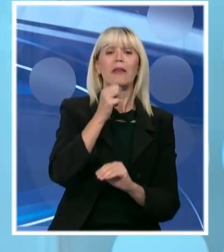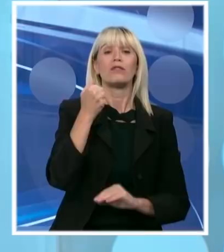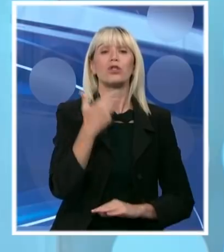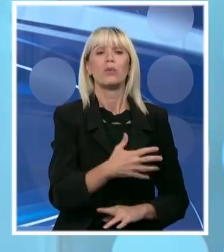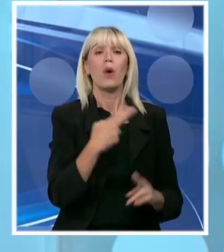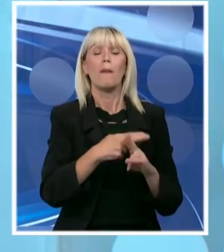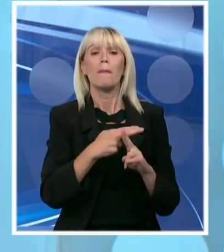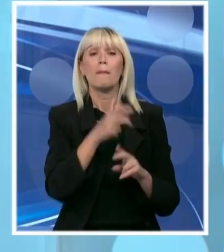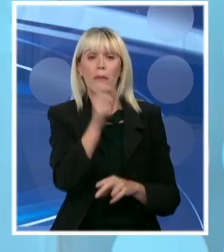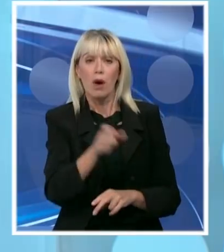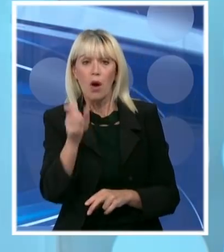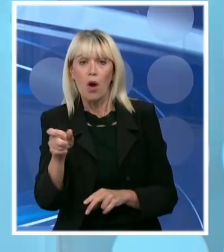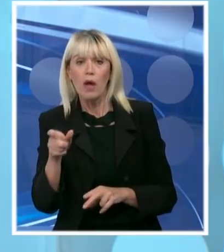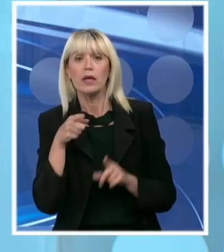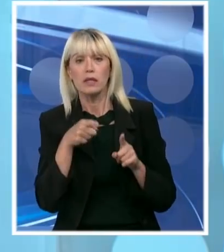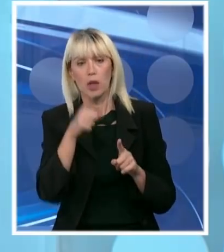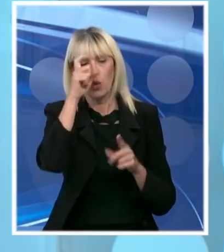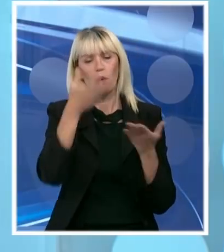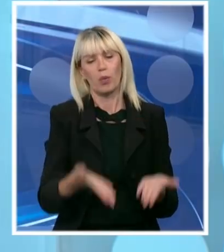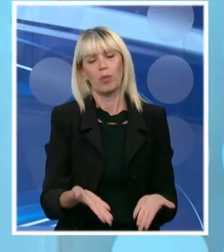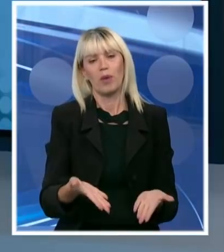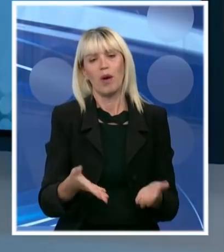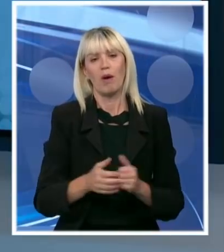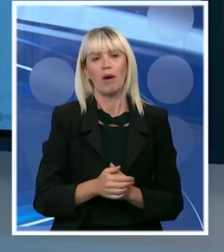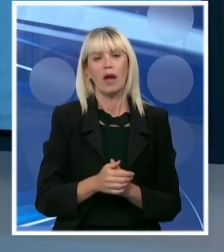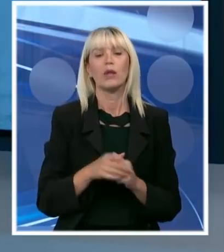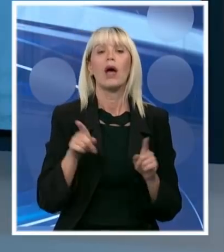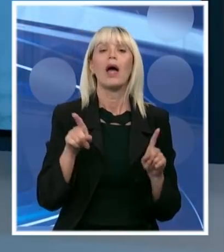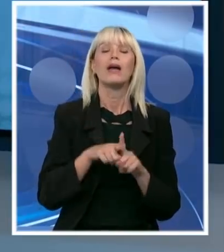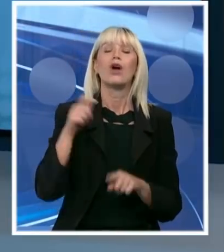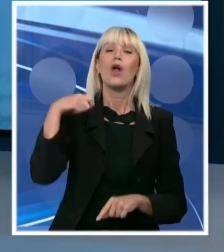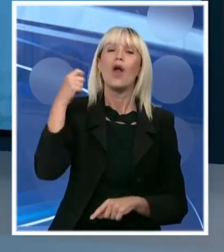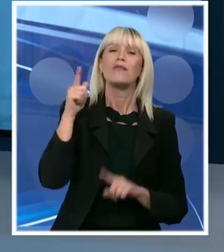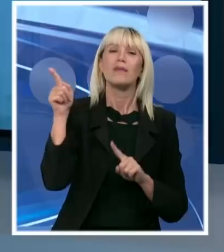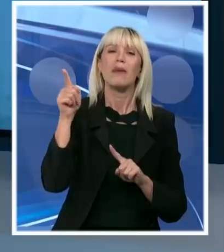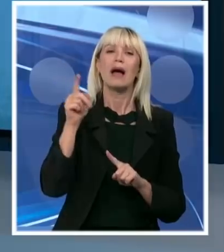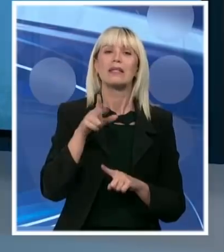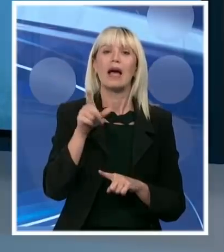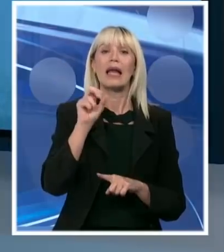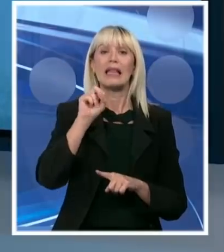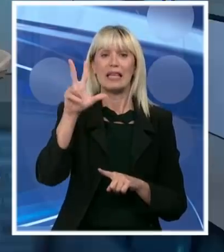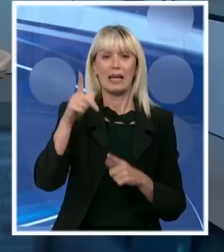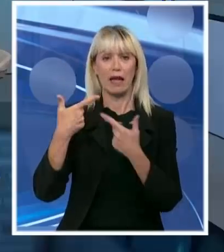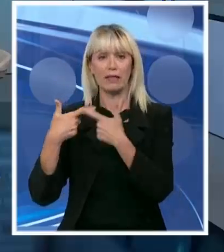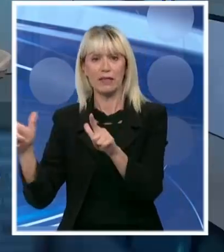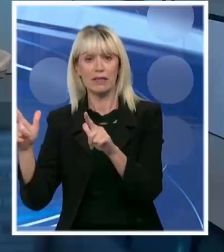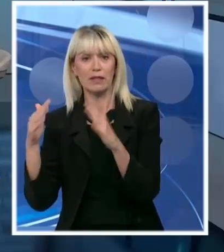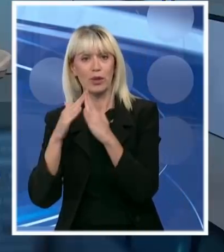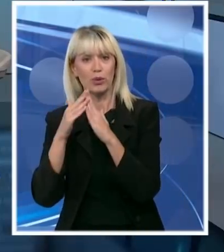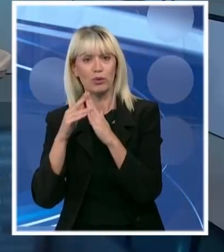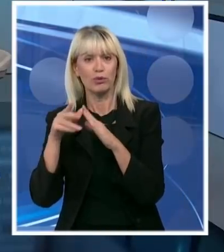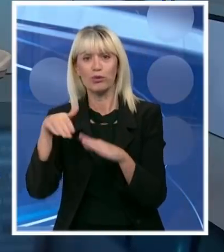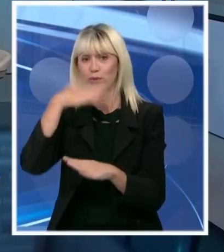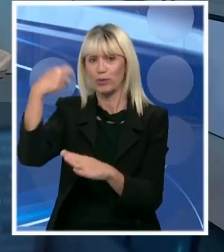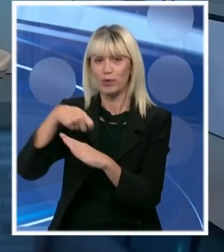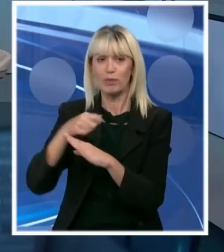zaraženih, bolesnih ljudi je svakako u Beogradu. Da, dobar trend i u ovom pazaru se objasnili, kad je 13 otpušteno, 11 primjeno, kad je praktično prednost. To